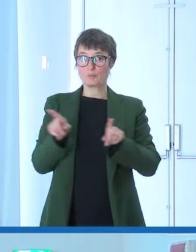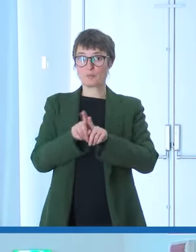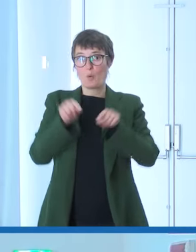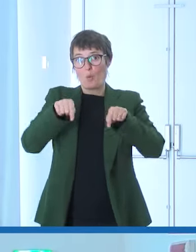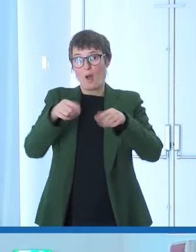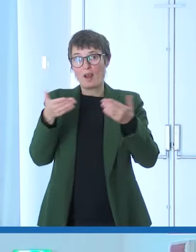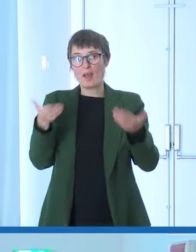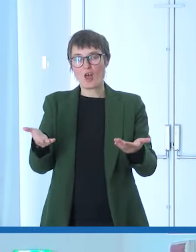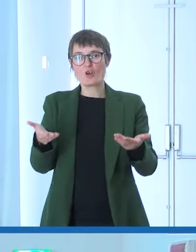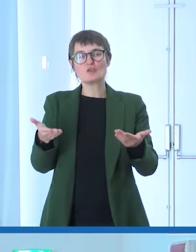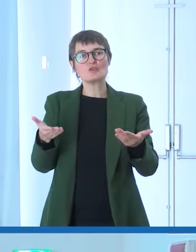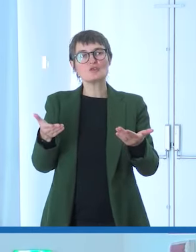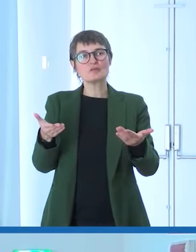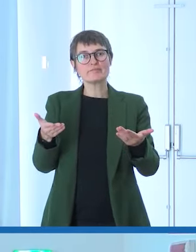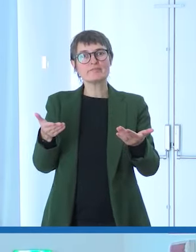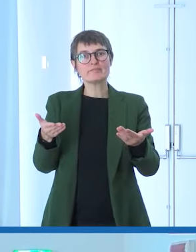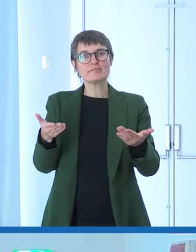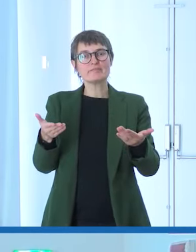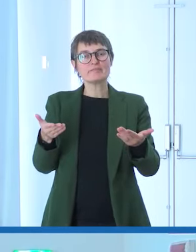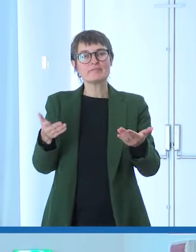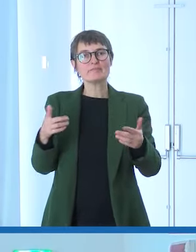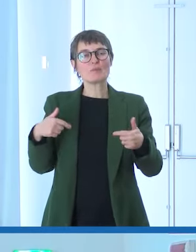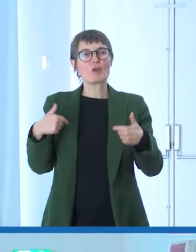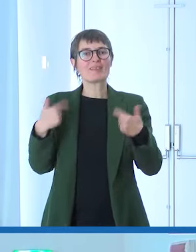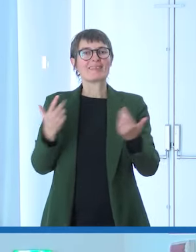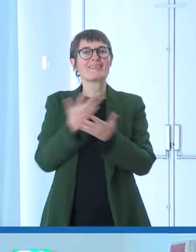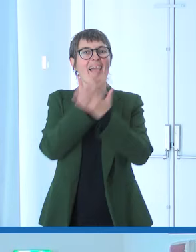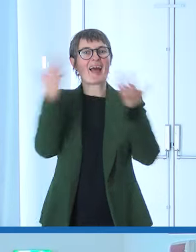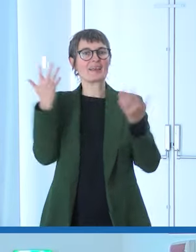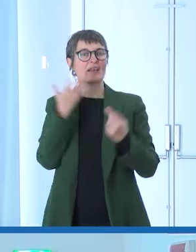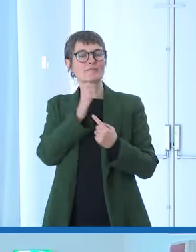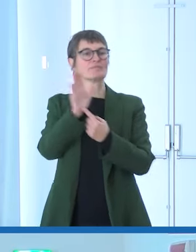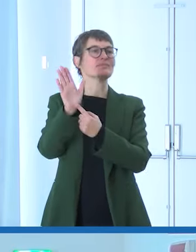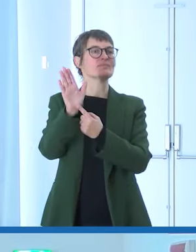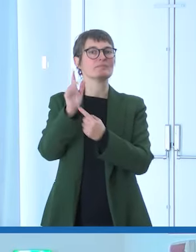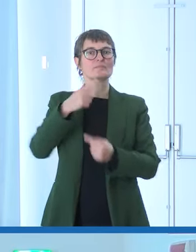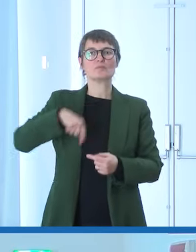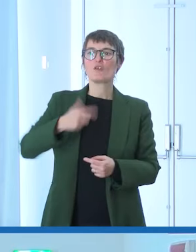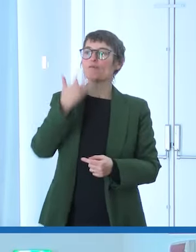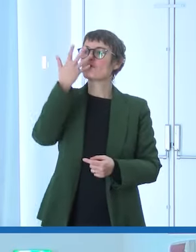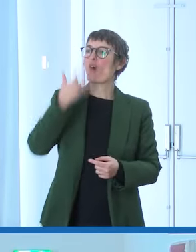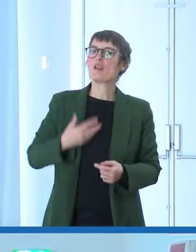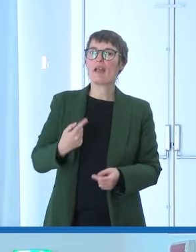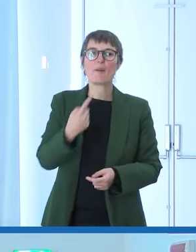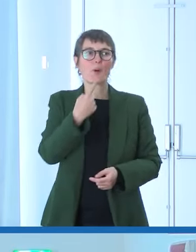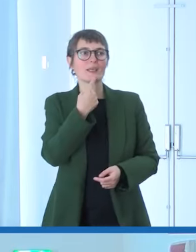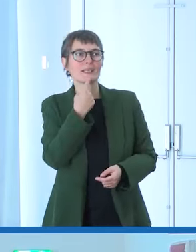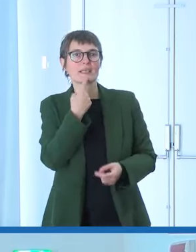rispetto a quello che è l'affermazione di quello che noi siamo, vogliamo essere e vogliamo continuare ad essere.